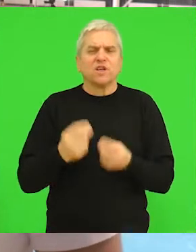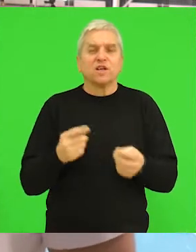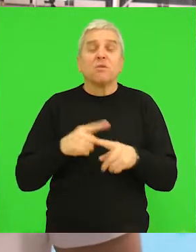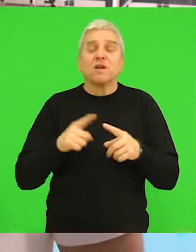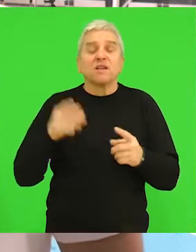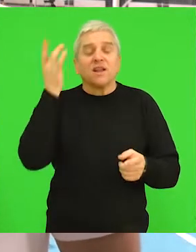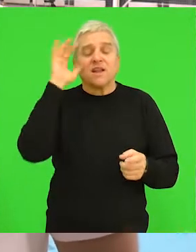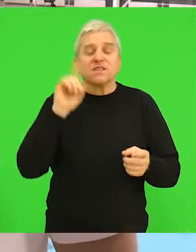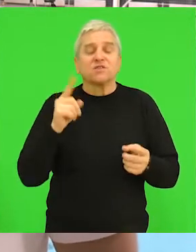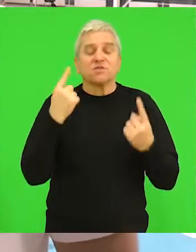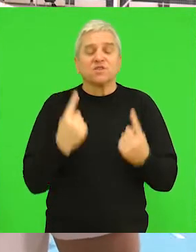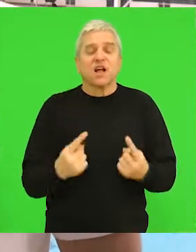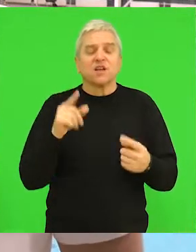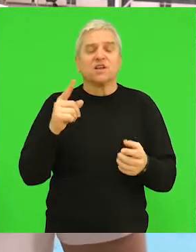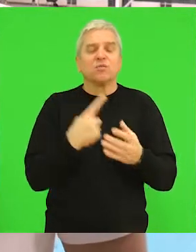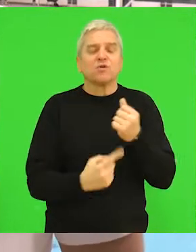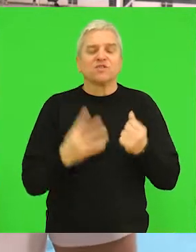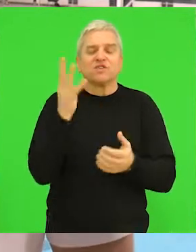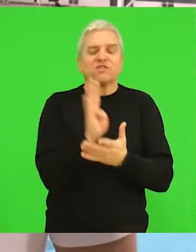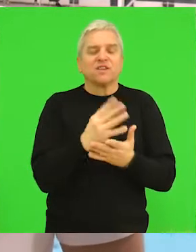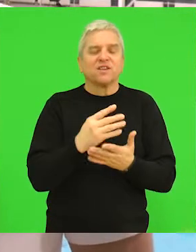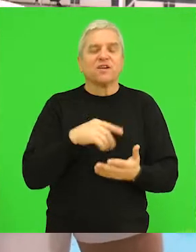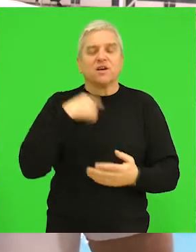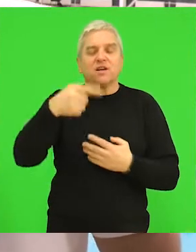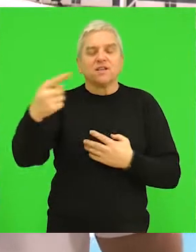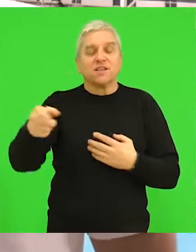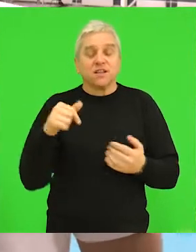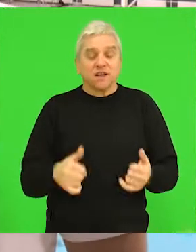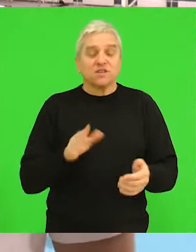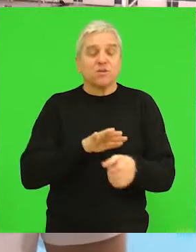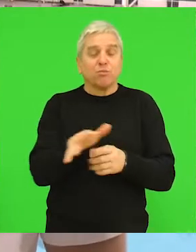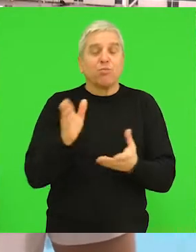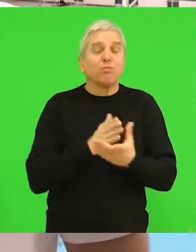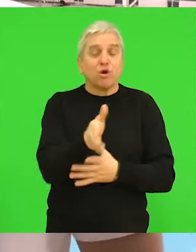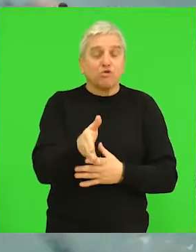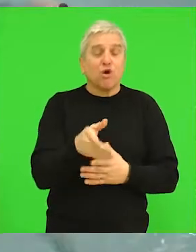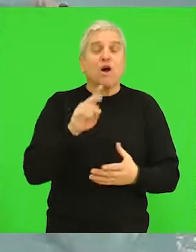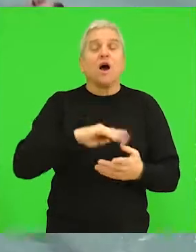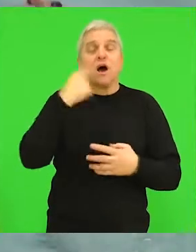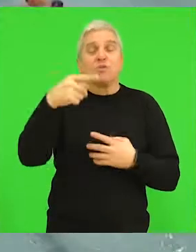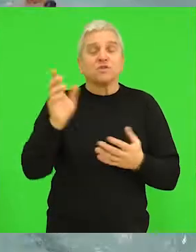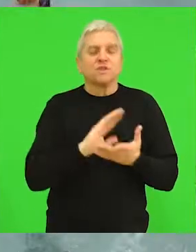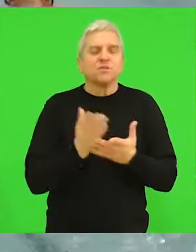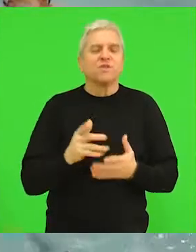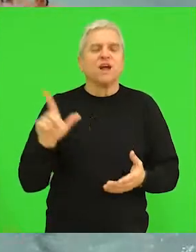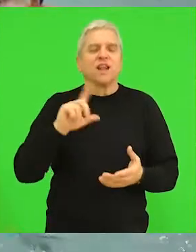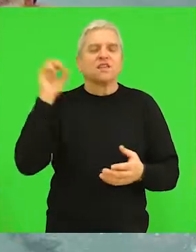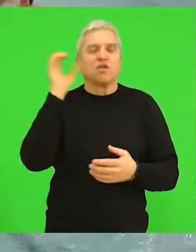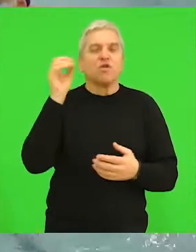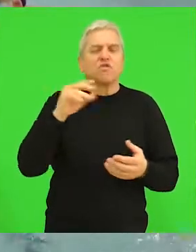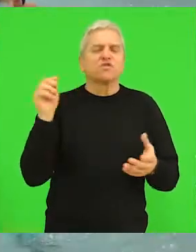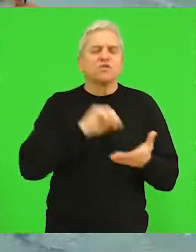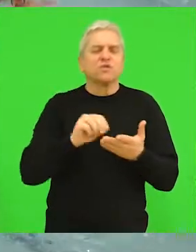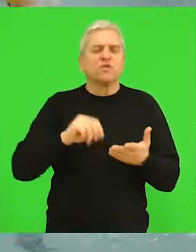zbog čega stali u zadnjoj četvrtini. Danas je to prošlo na sledećim utakmicama sigurno neće proći. U listu strelaca za Bečejce